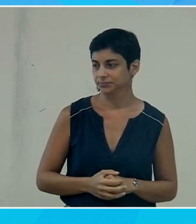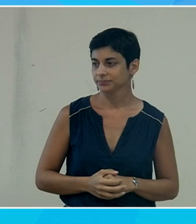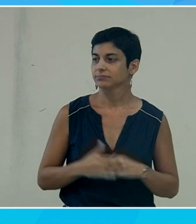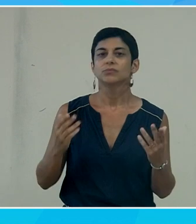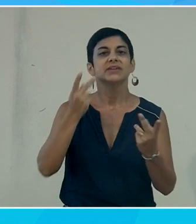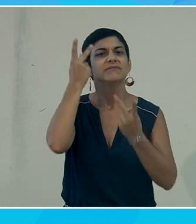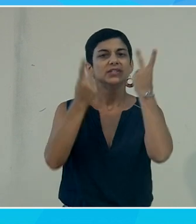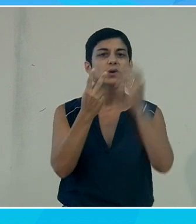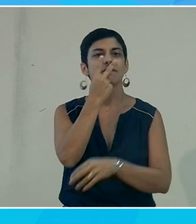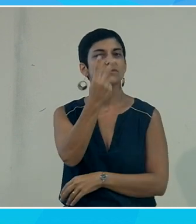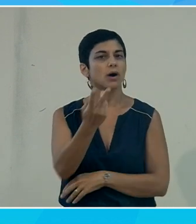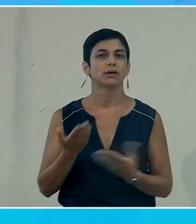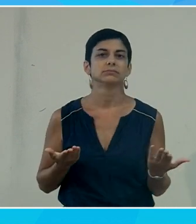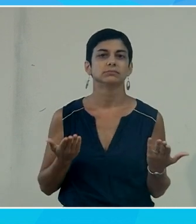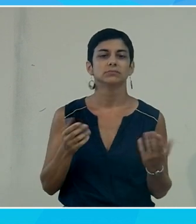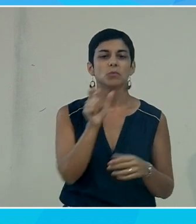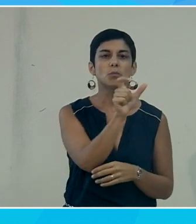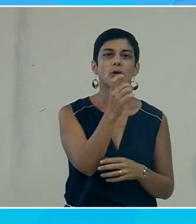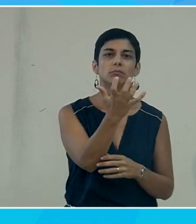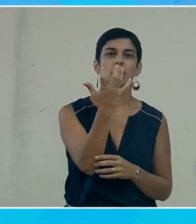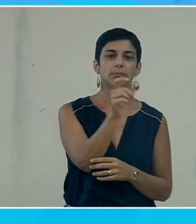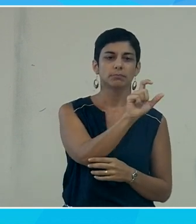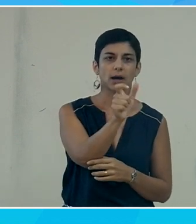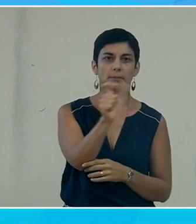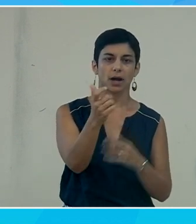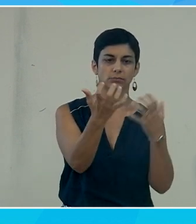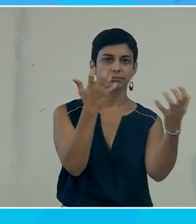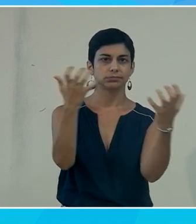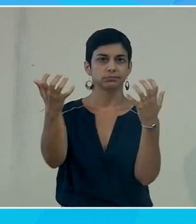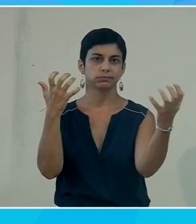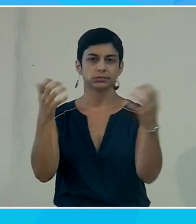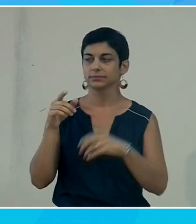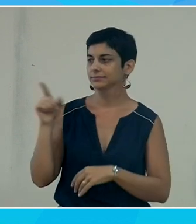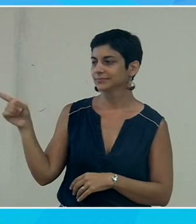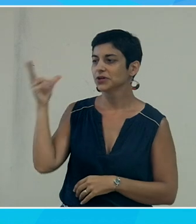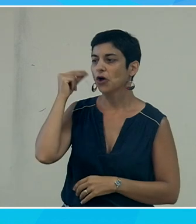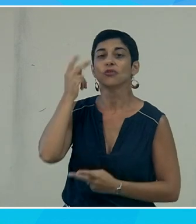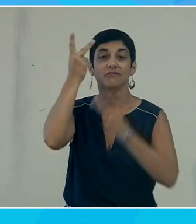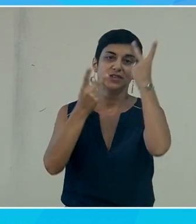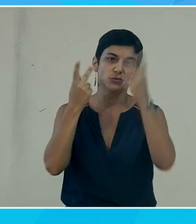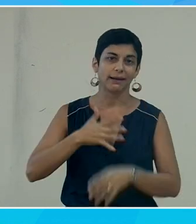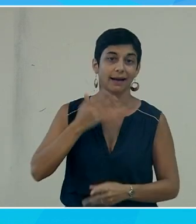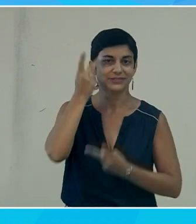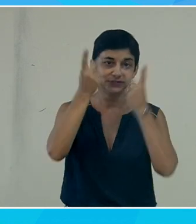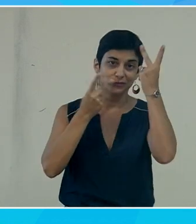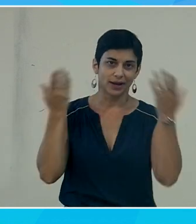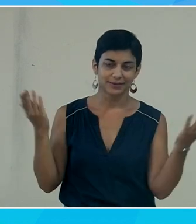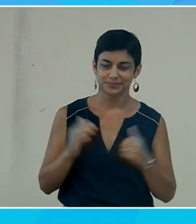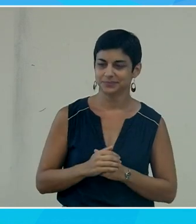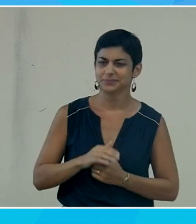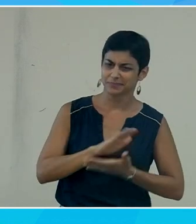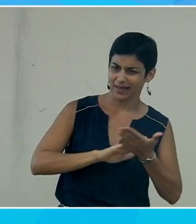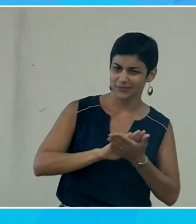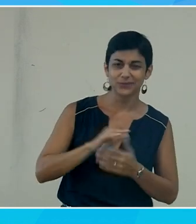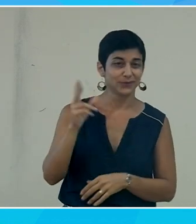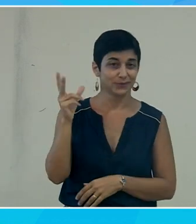visuellement, vous le voyez puisqu'en fait, on voit les mots qui apparaissent les uns après les autres. Alors, effectivement, va entendre visuellement. Pardon ? On va